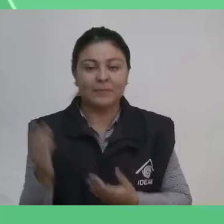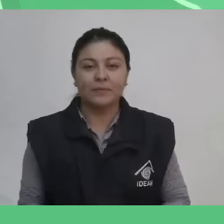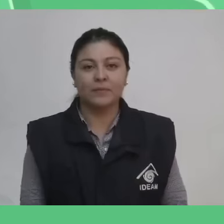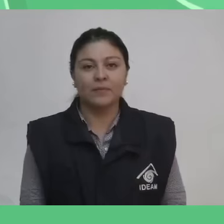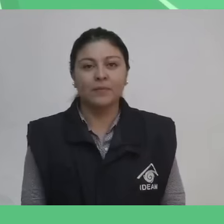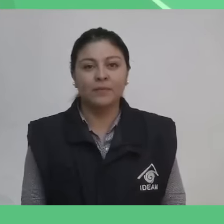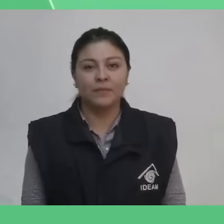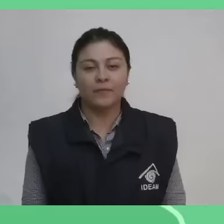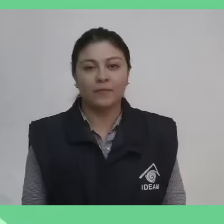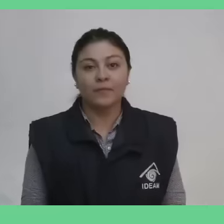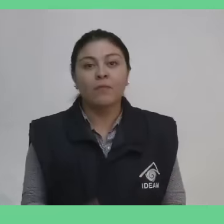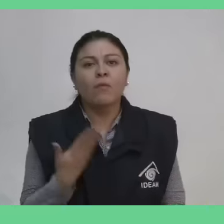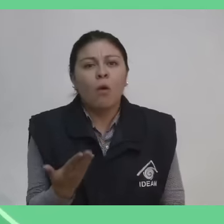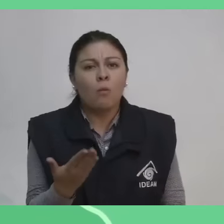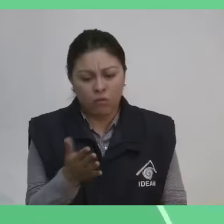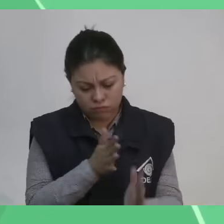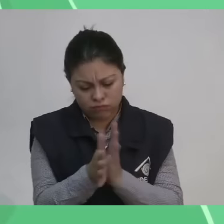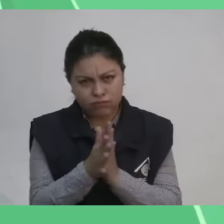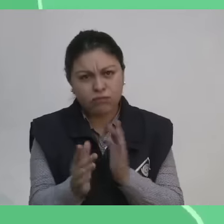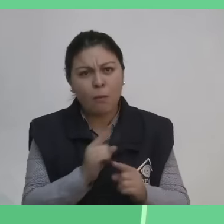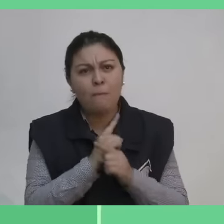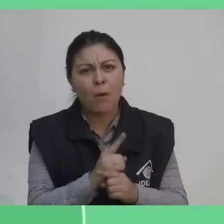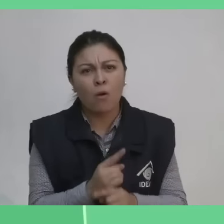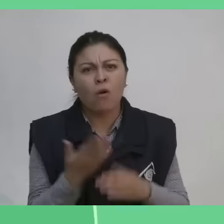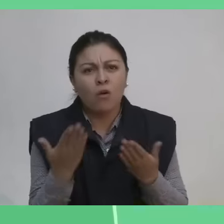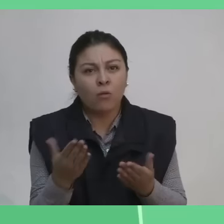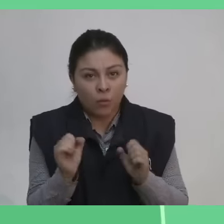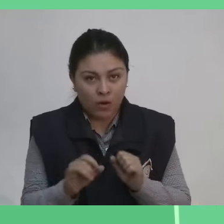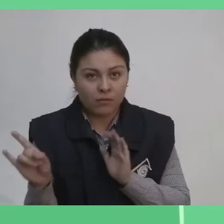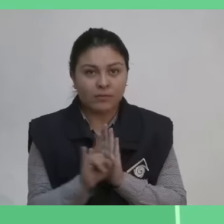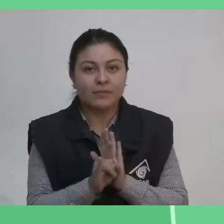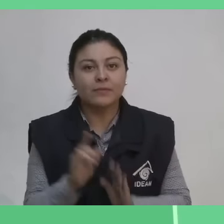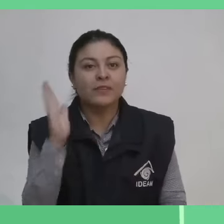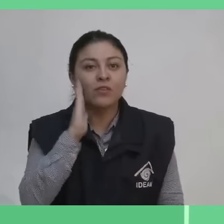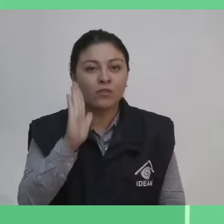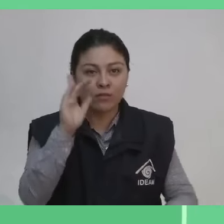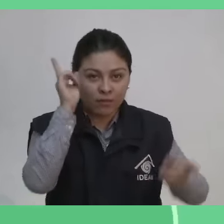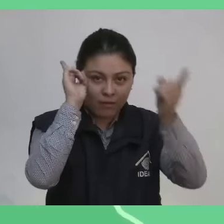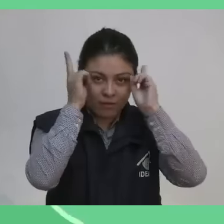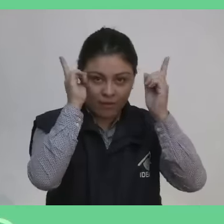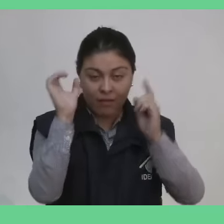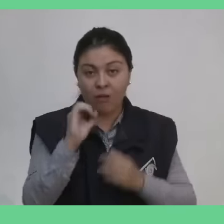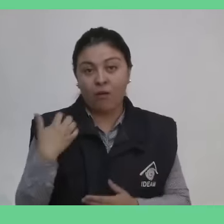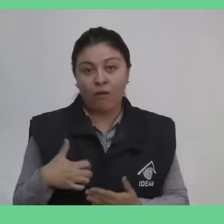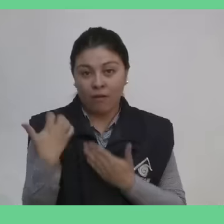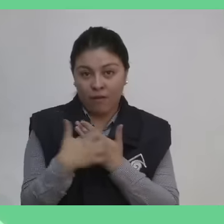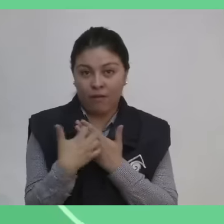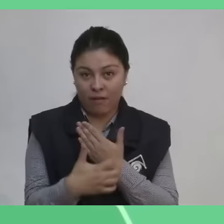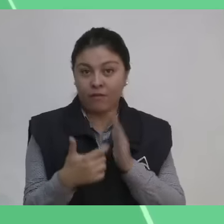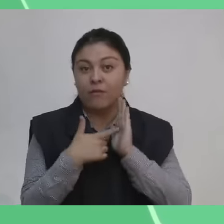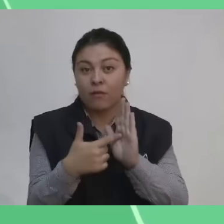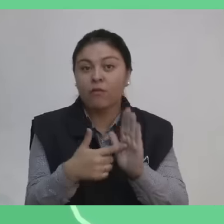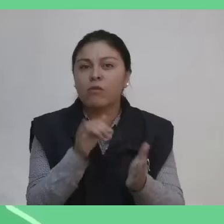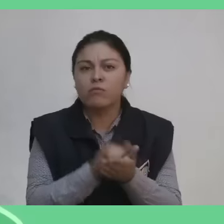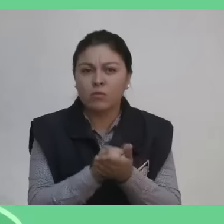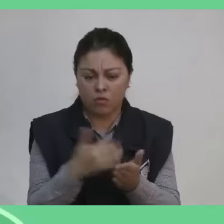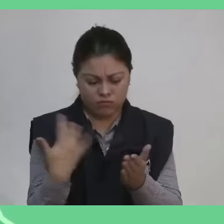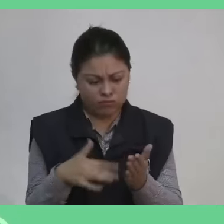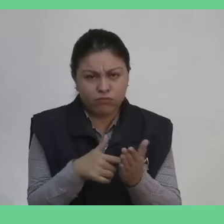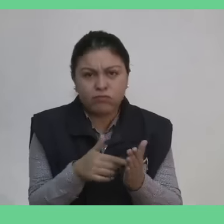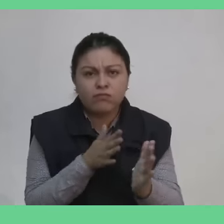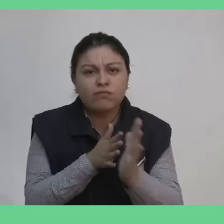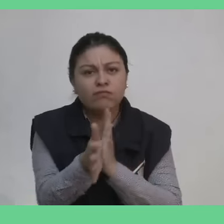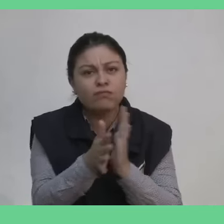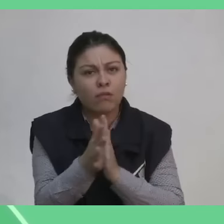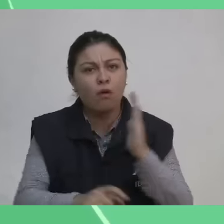instante, descargue nuestra aplicación Mi Pronóstico desde Google Play o App Store. Información en tiempo real, detallada, satelital,